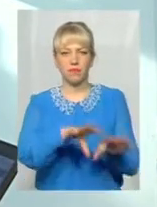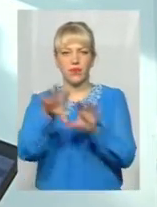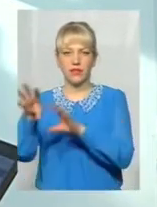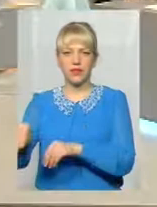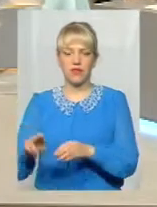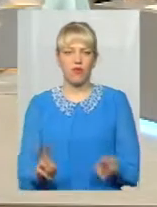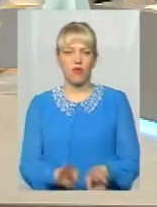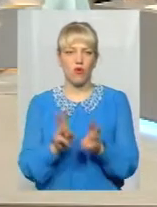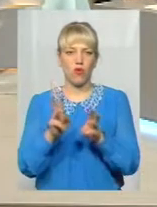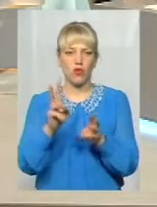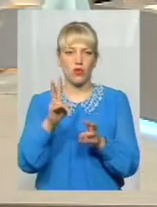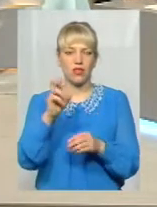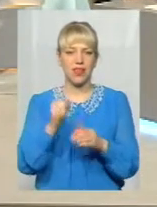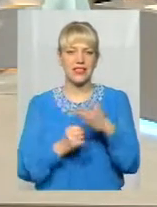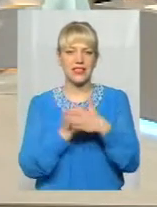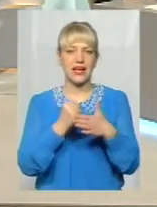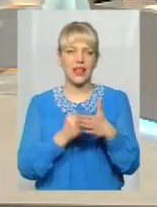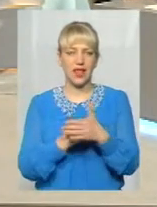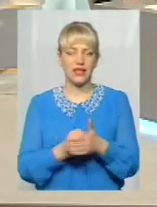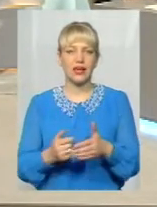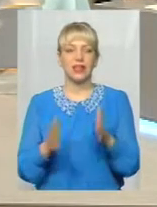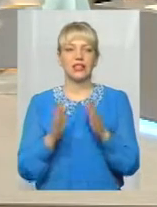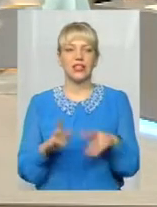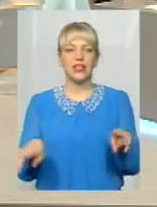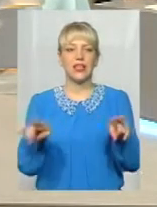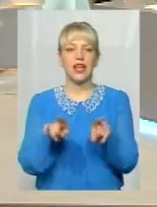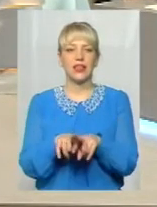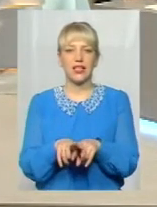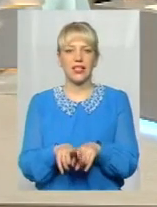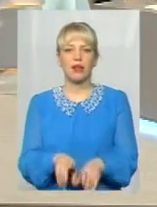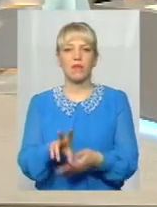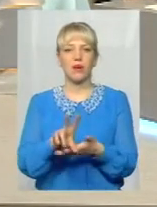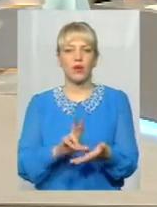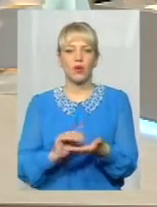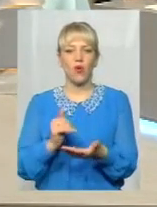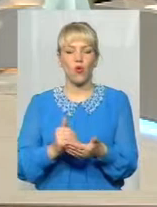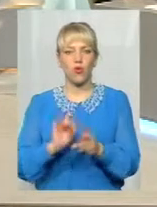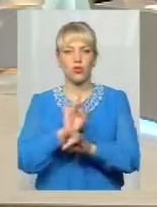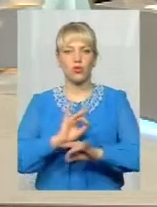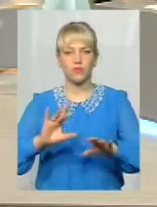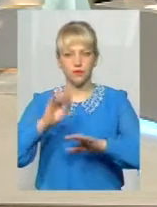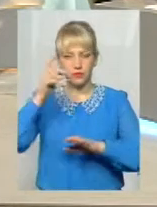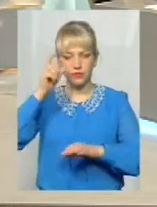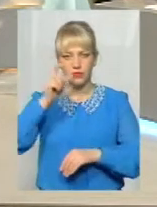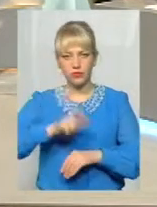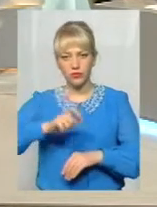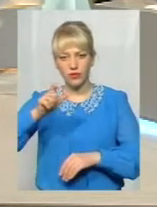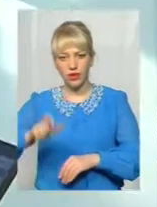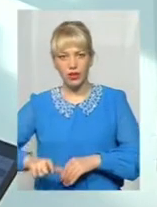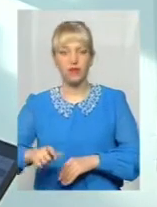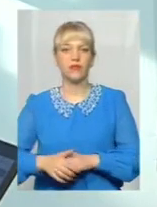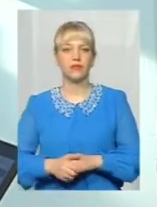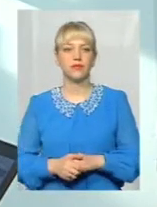матеріальні збитки. Тому тільки на таких прикладах ми хочемо і довести до свідомості наших подолян